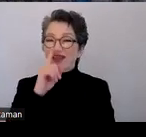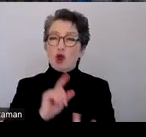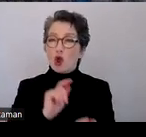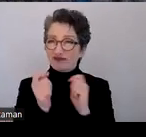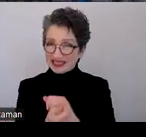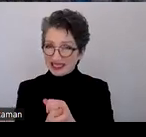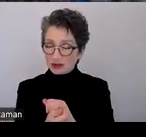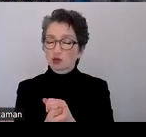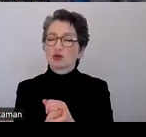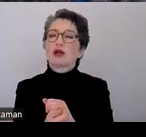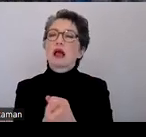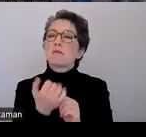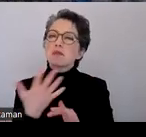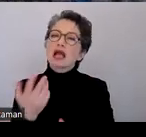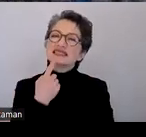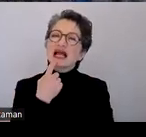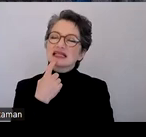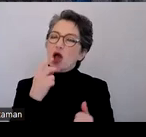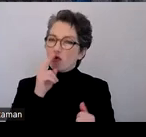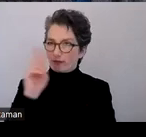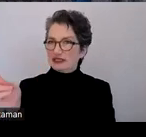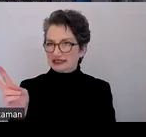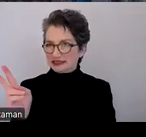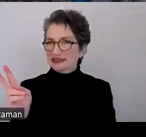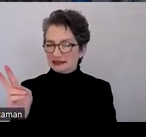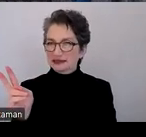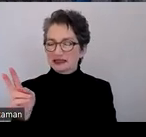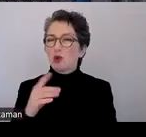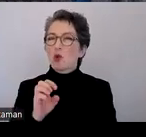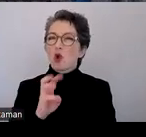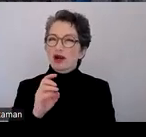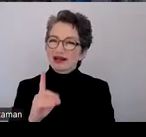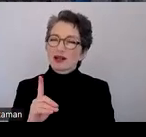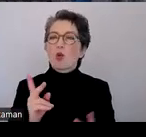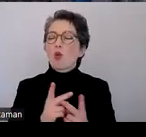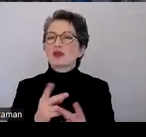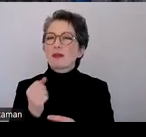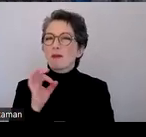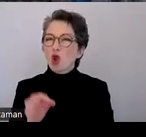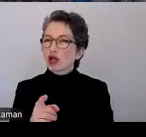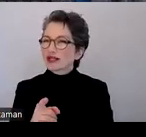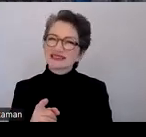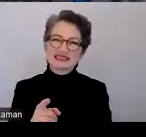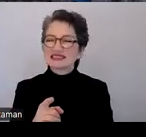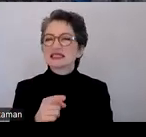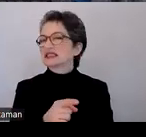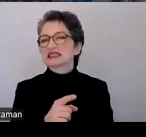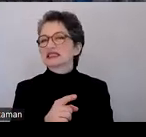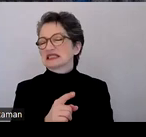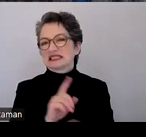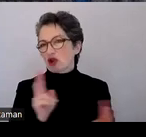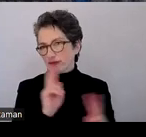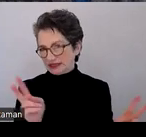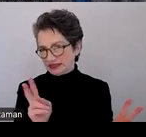noch auf ein paar Dinge achten, die man jetzt so bei Word oder PowerPoint selber vielleicht nicht beachtet hätte.